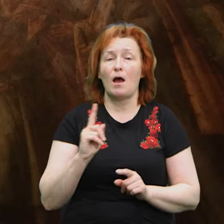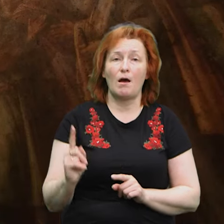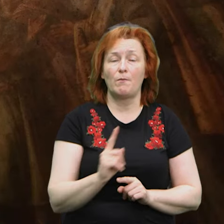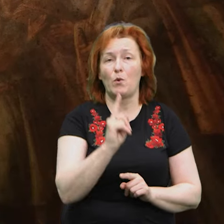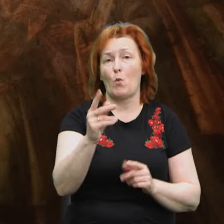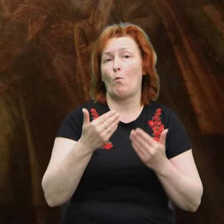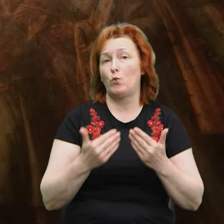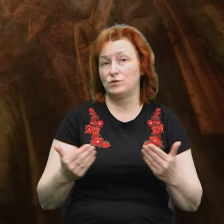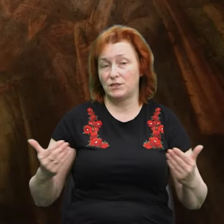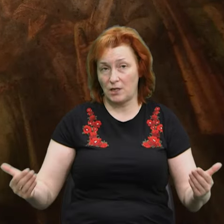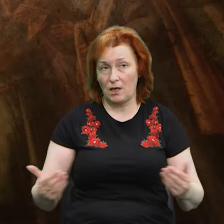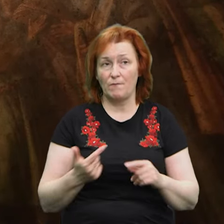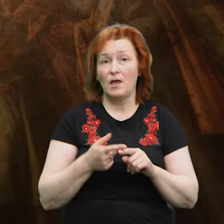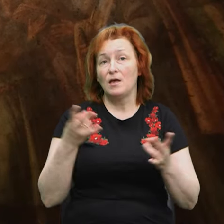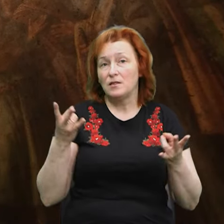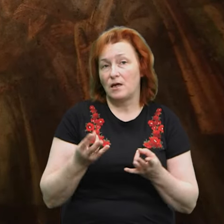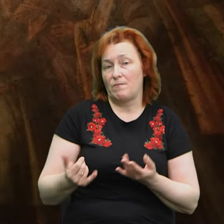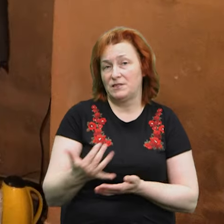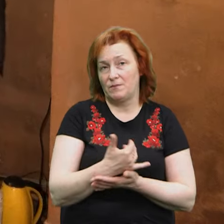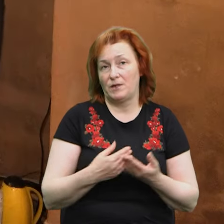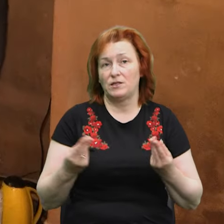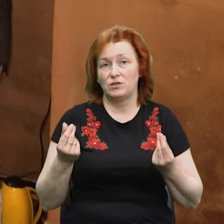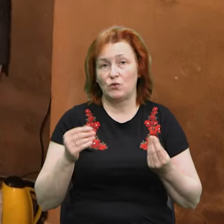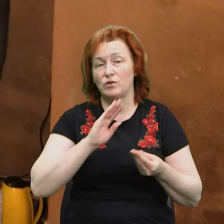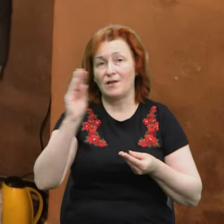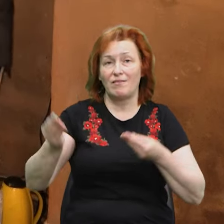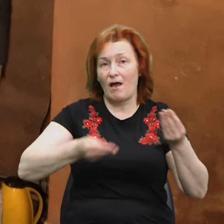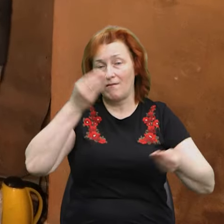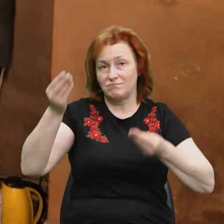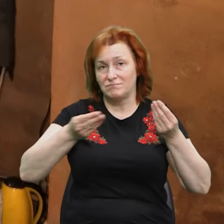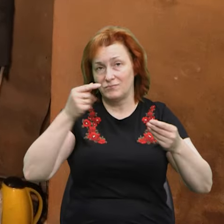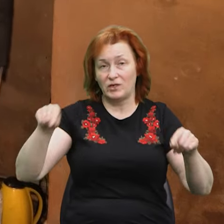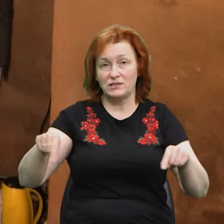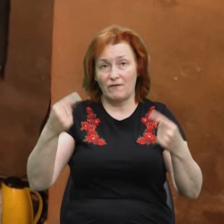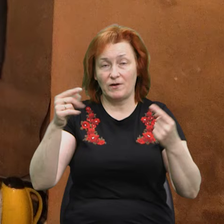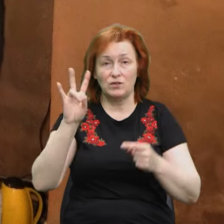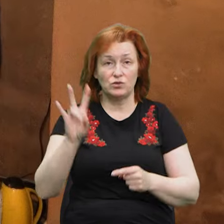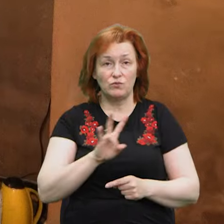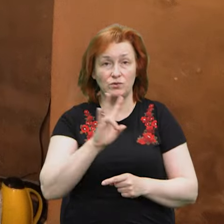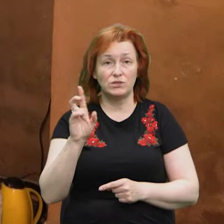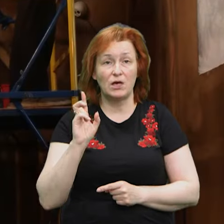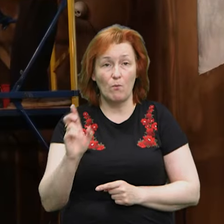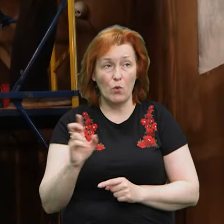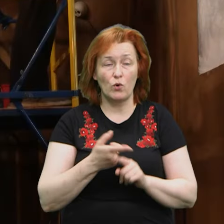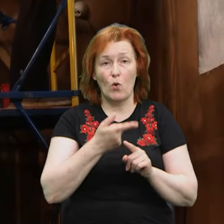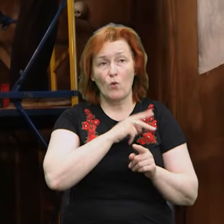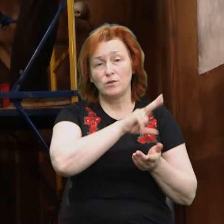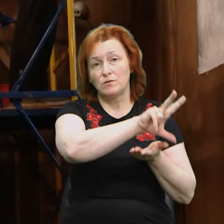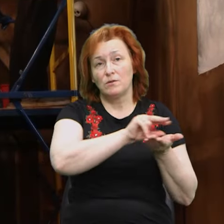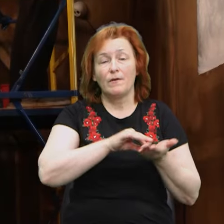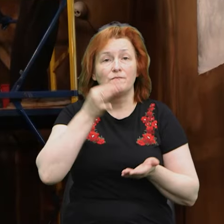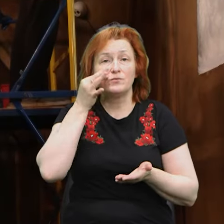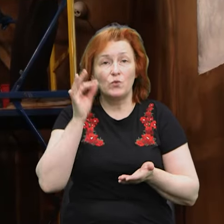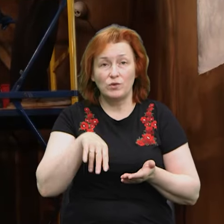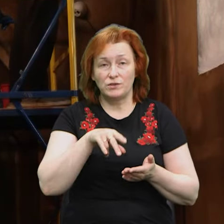роблять, щоб заробити гроші на реставрацію собору. Під час підготовчих робіт та реставрацій хочуть залучити досвід колег із заповідника